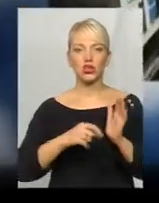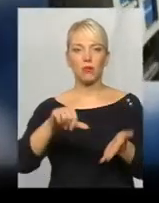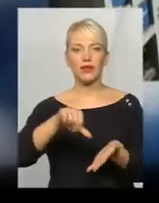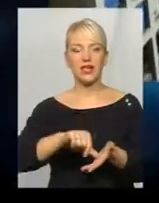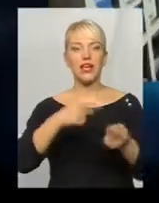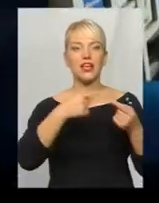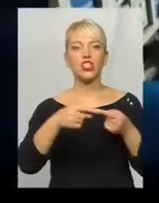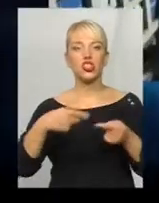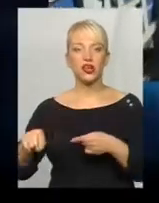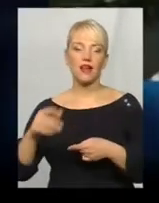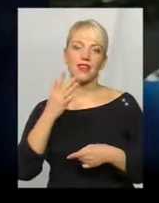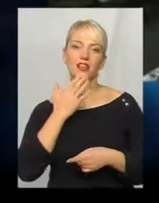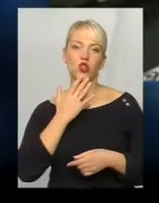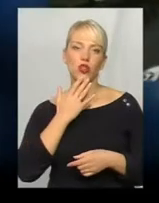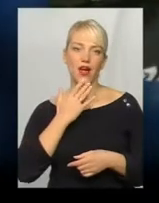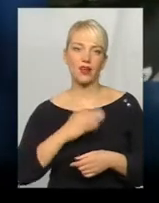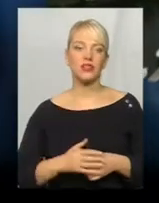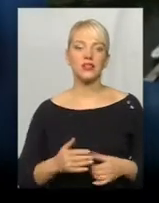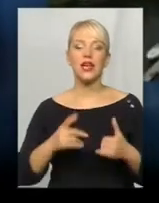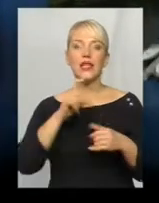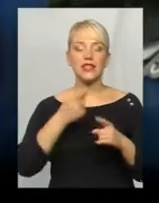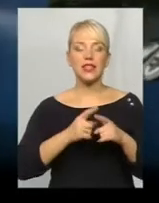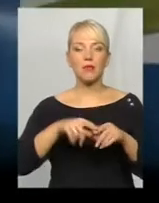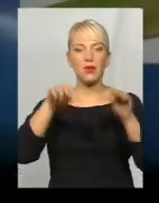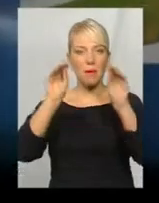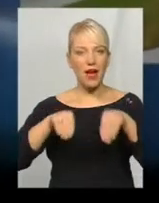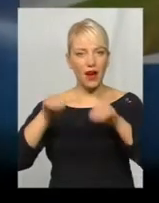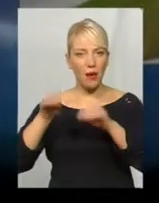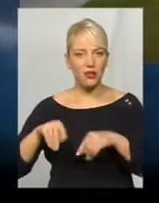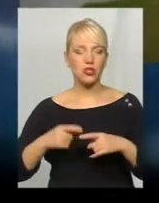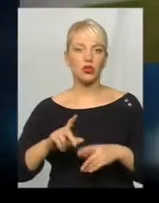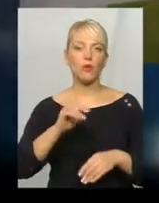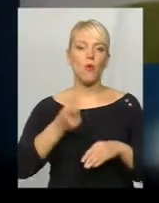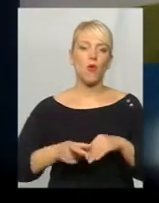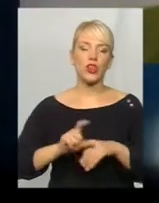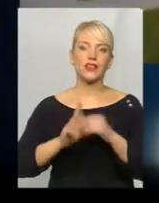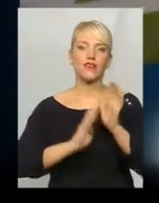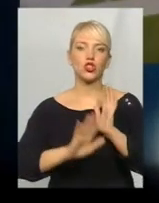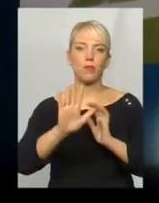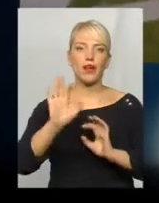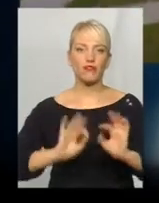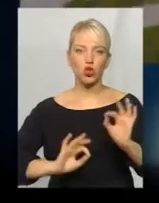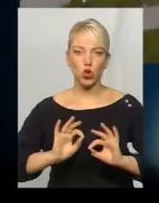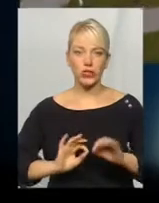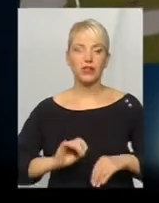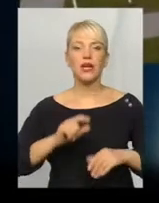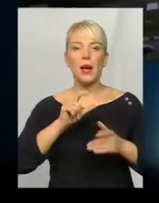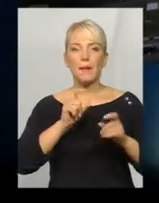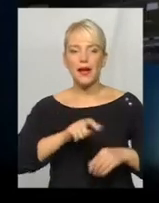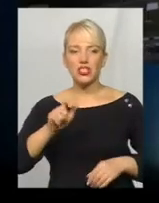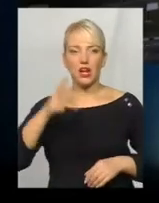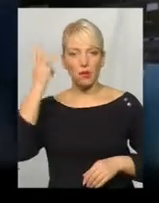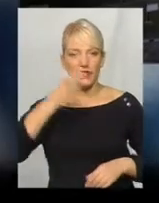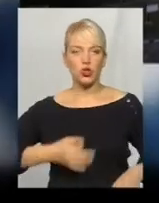інших національностей. За тим же переписом, понад 95% мешканців Хмельницької